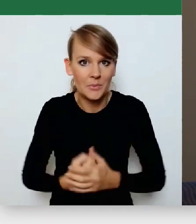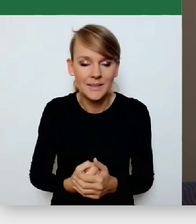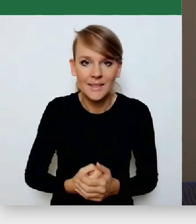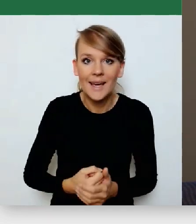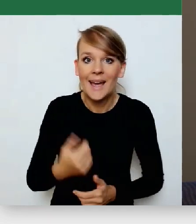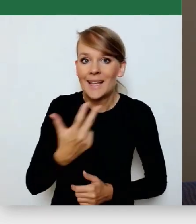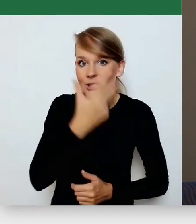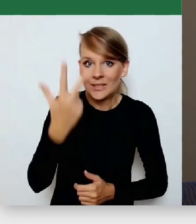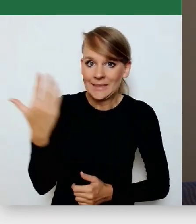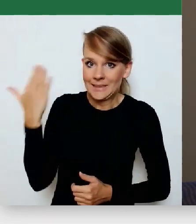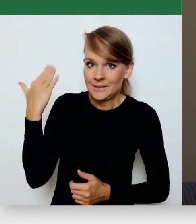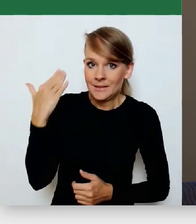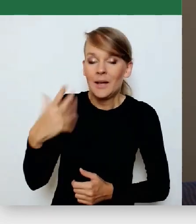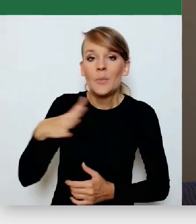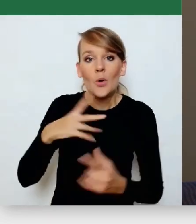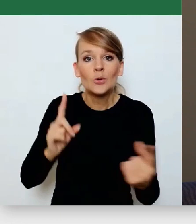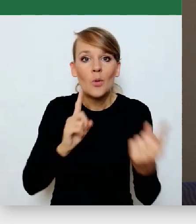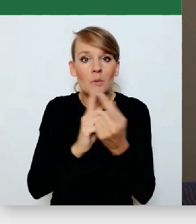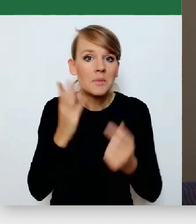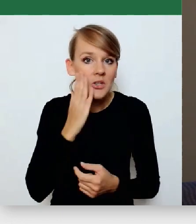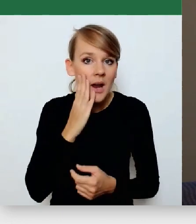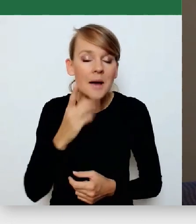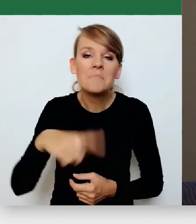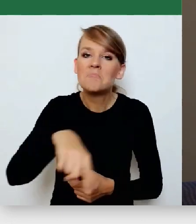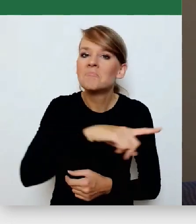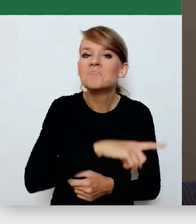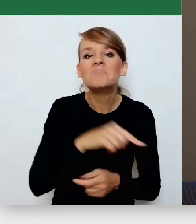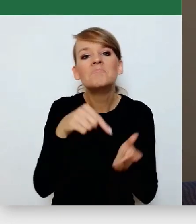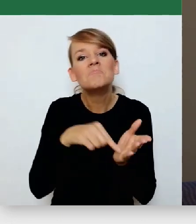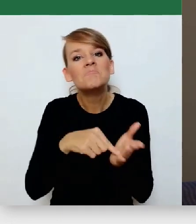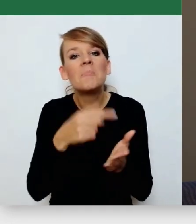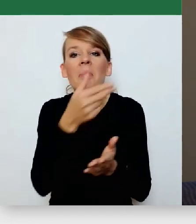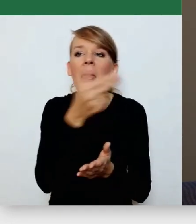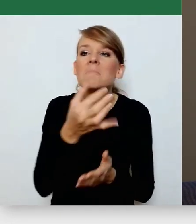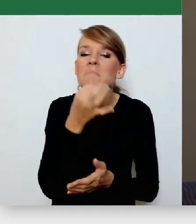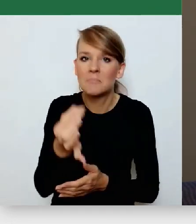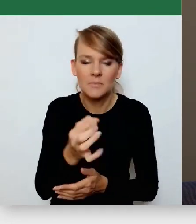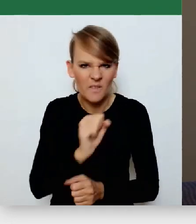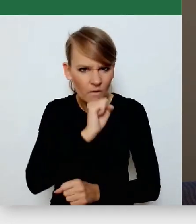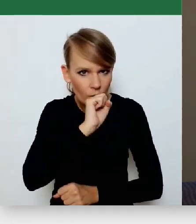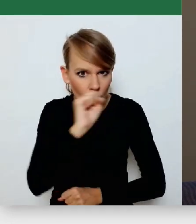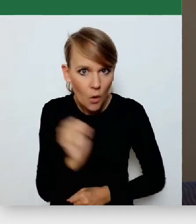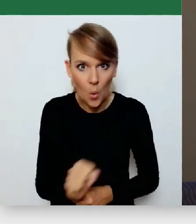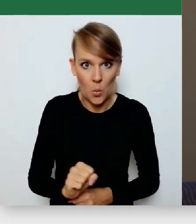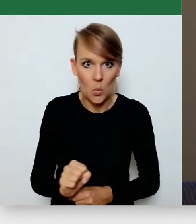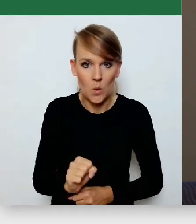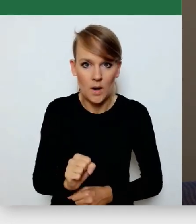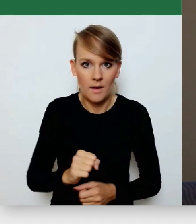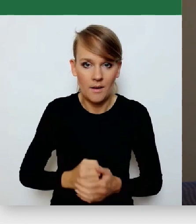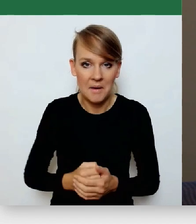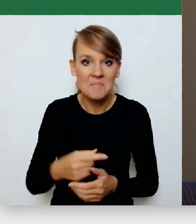spotkaniu z mieszkańcami nie padło żadne pytanie na ten temat. Żadne. W ogóle naszych